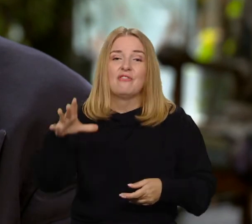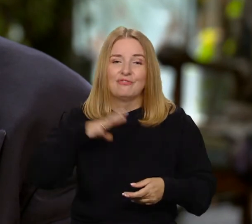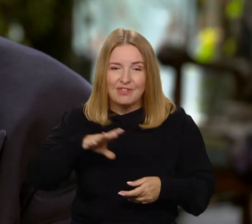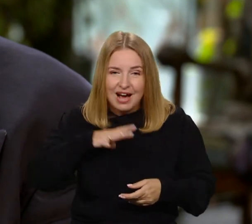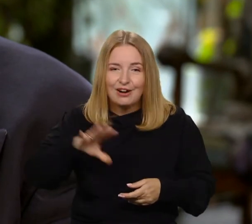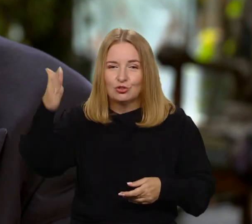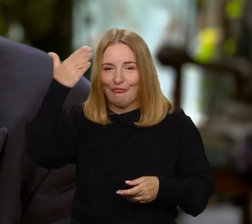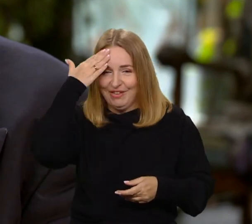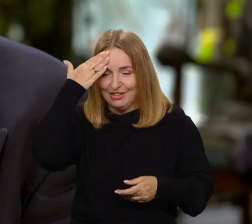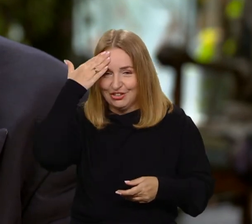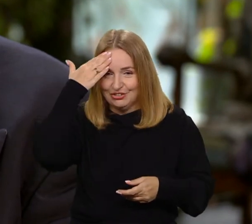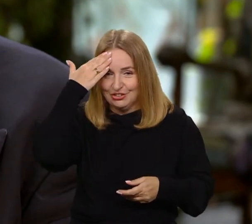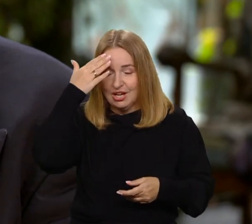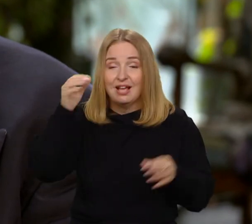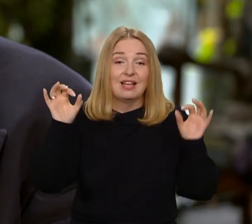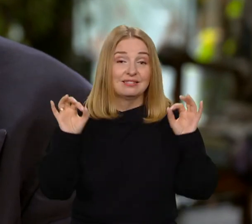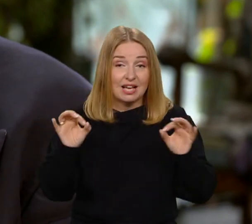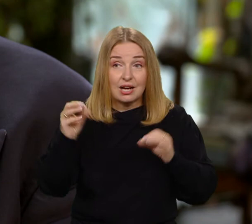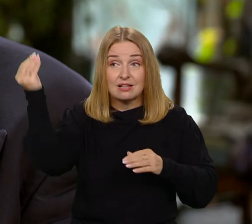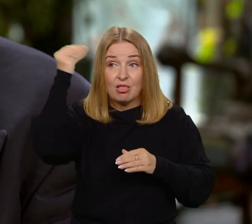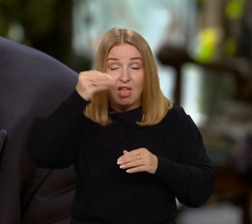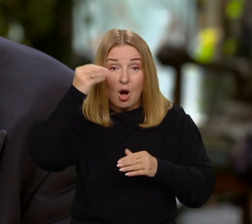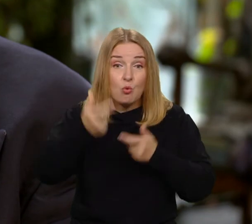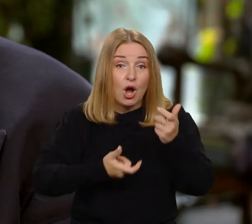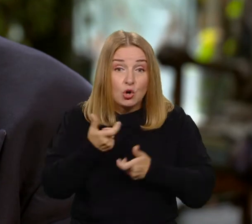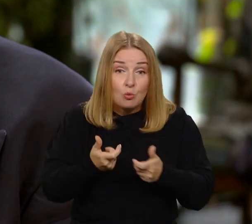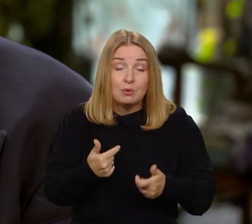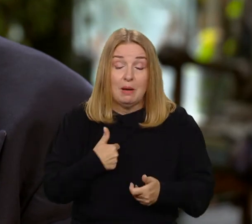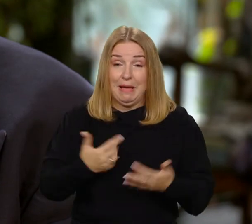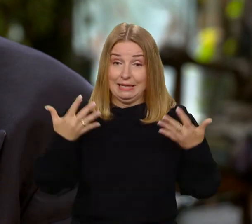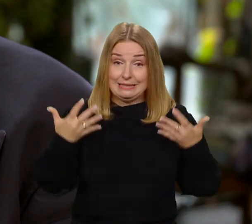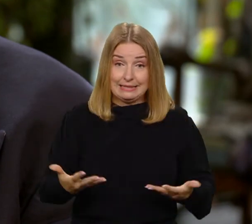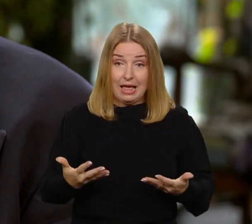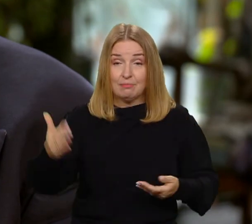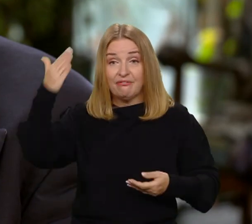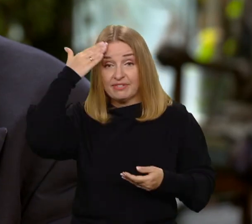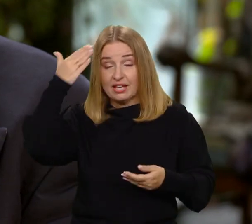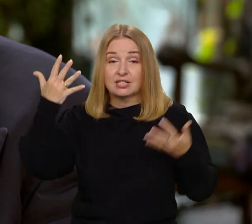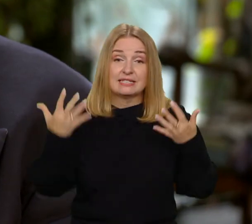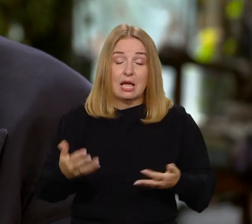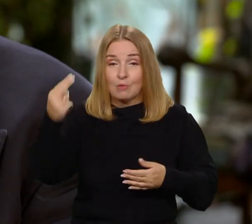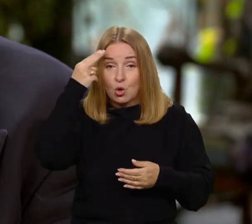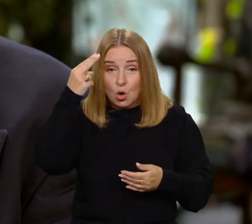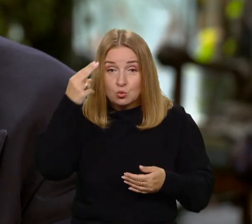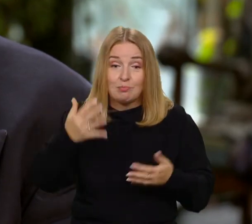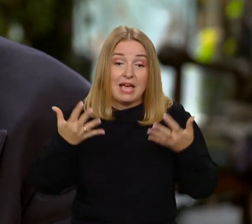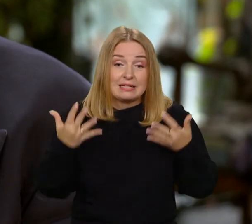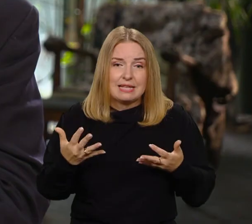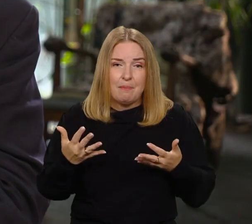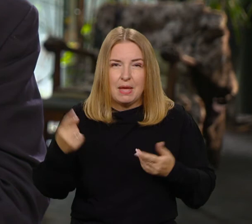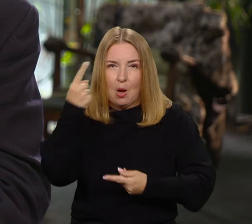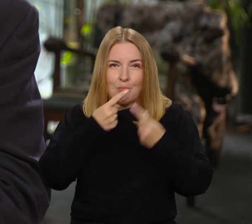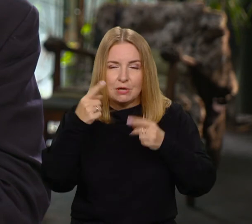wiedzieć. Uczymy się, bo chcemy wiedzieć, bo chcemy rozumieć, bo chcemy mieć szerszy horyzont.